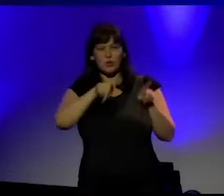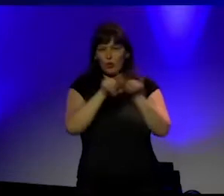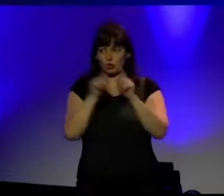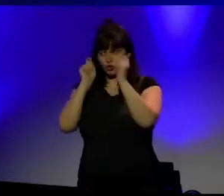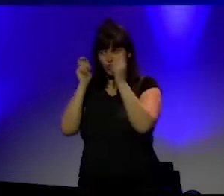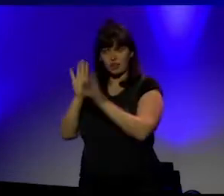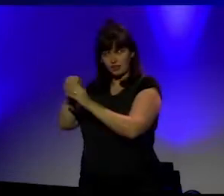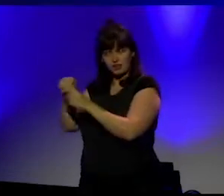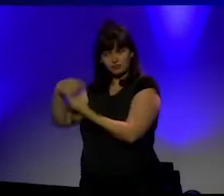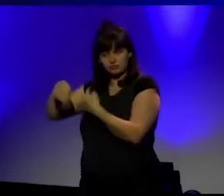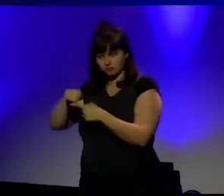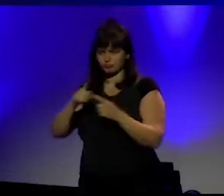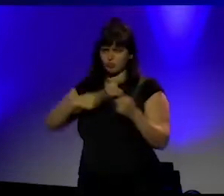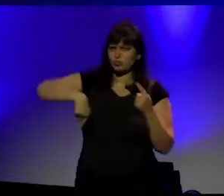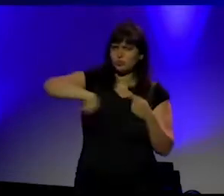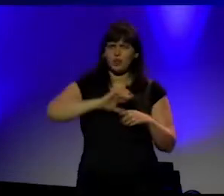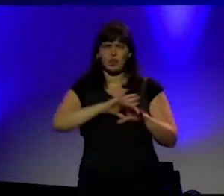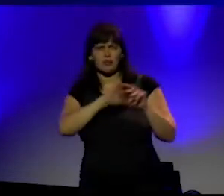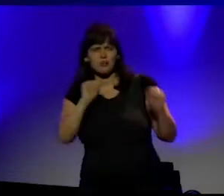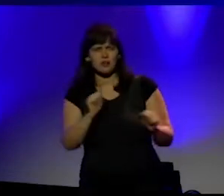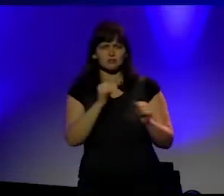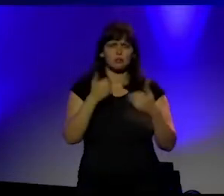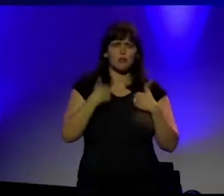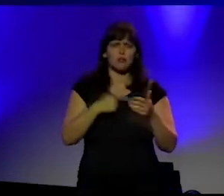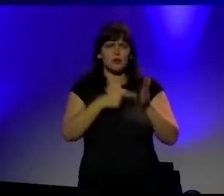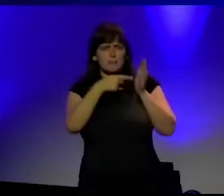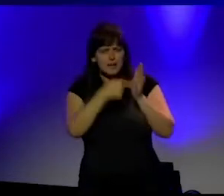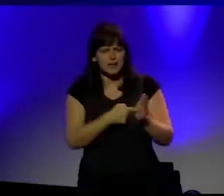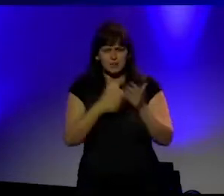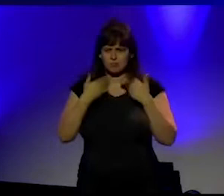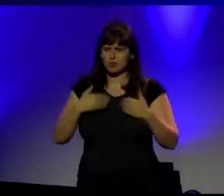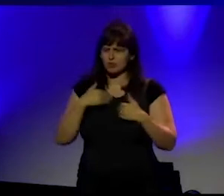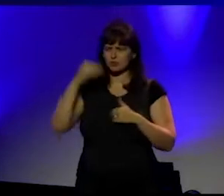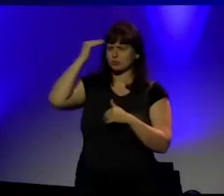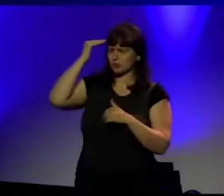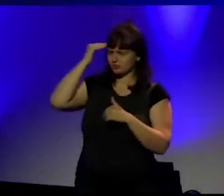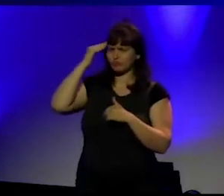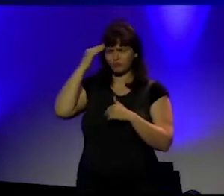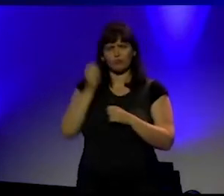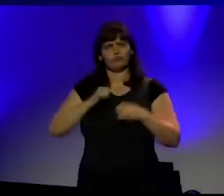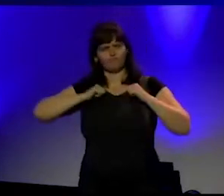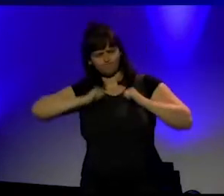die burgerplicht, die burgers inhoog houden een academiejaar lang, het zal nodig zijn.